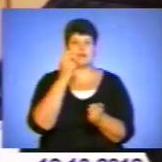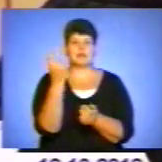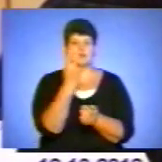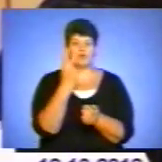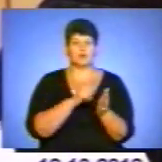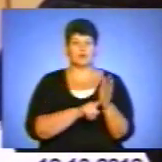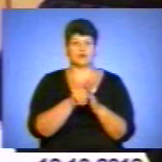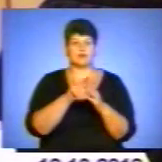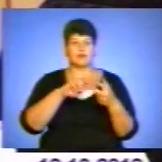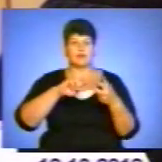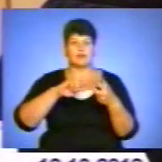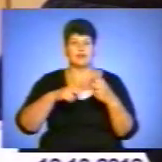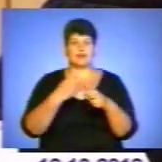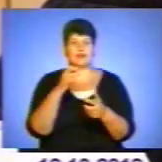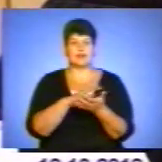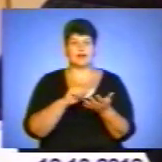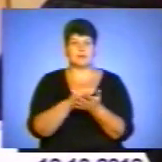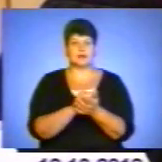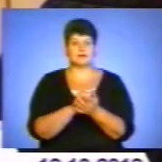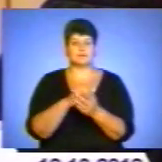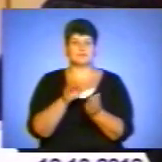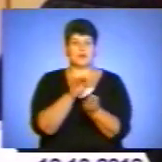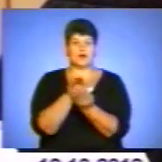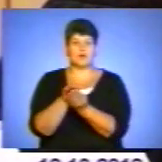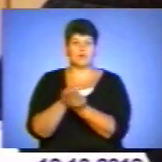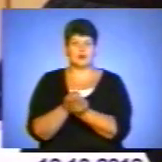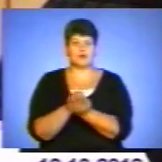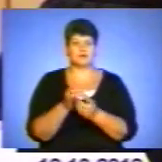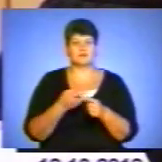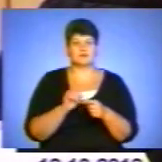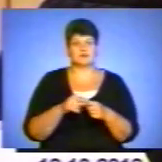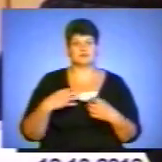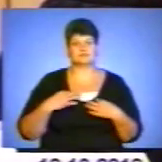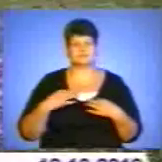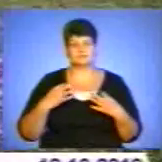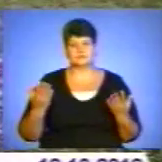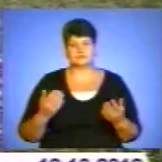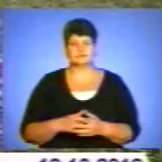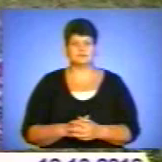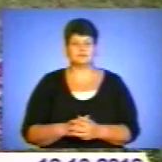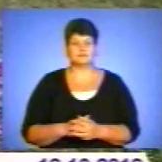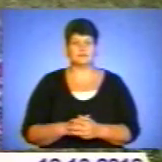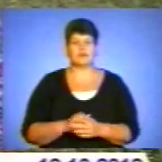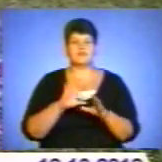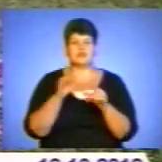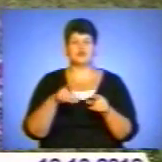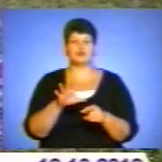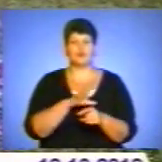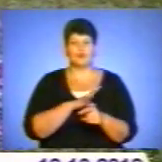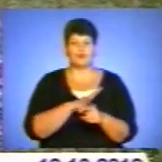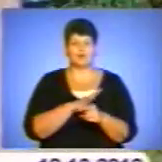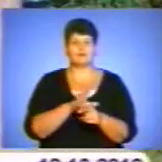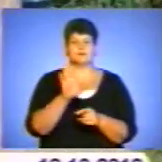ламати гроби. Я зробила зауваження, але їм вже на це було все рік. Усе, що відбувалося, неповнолітня